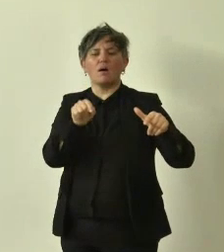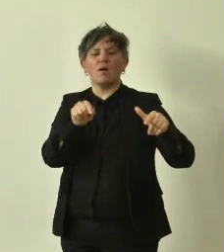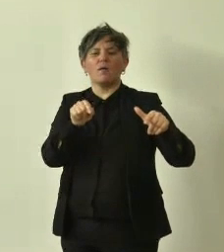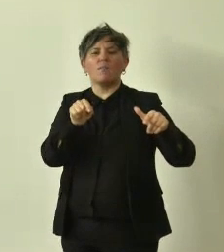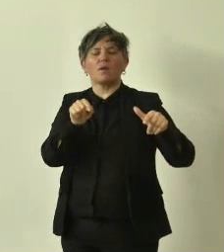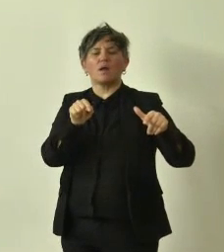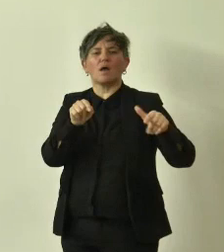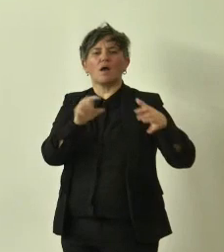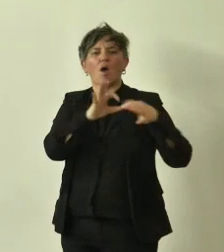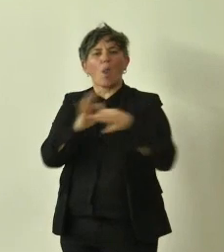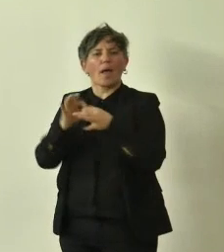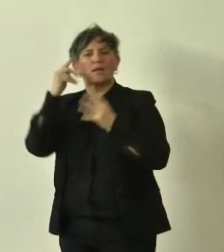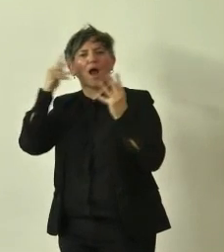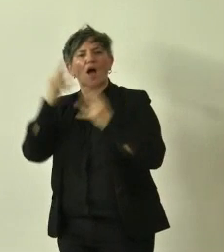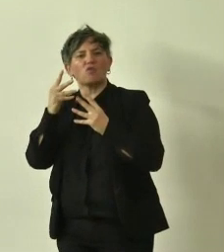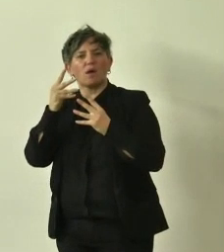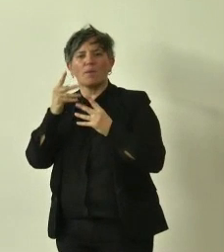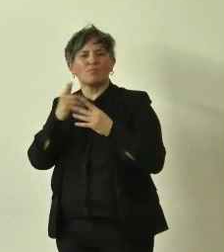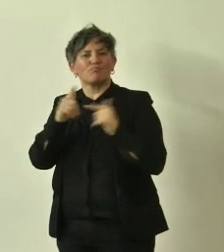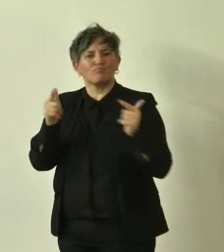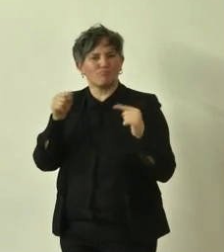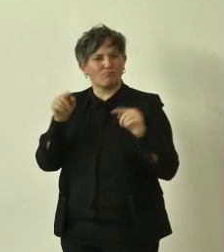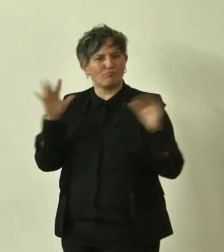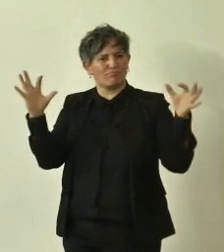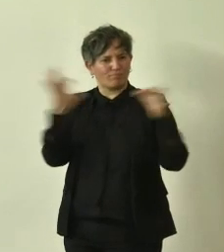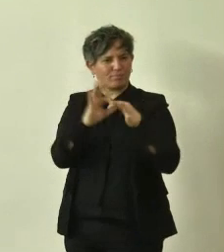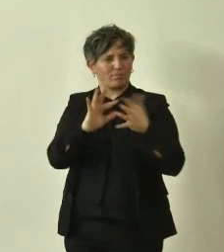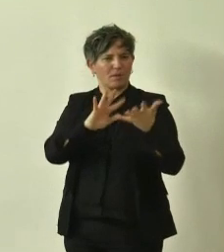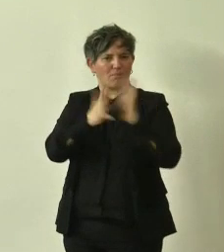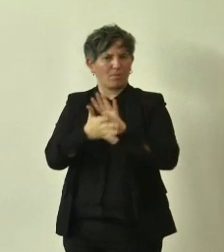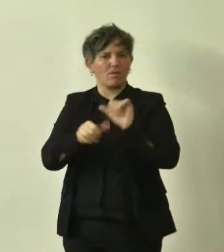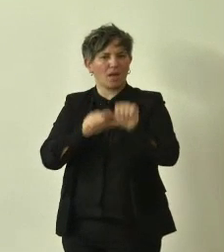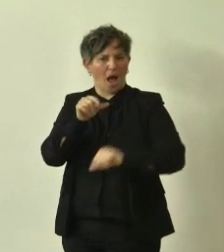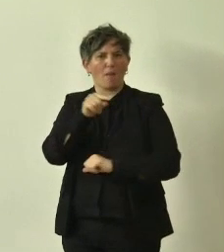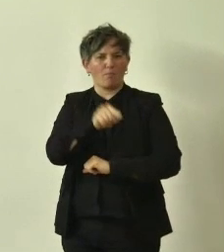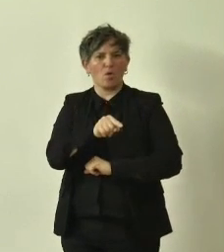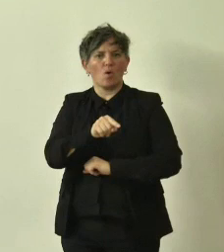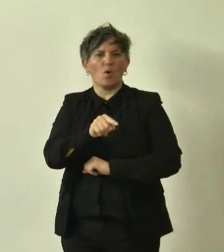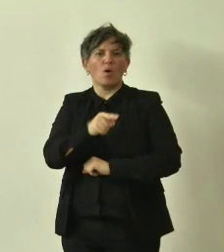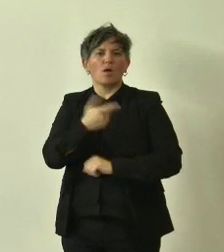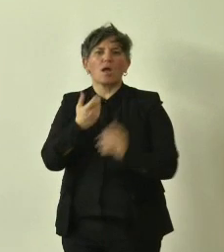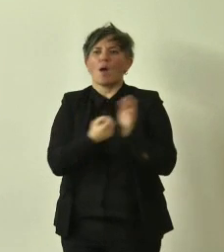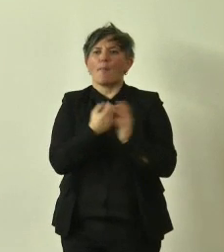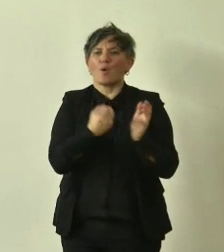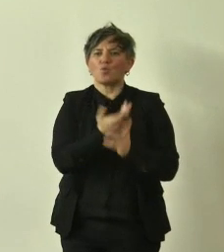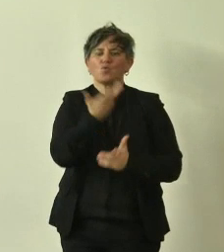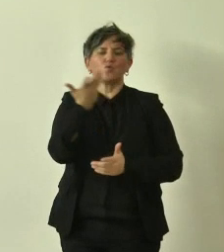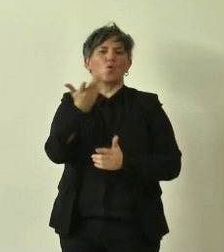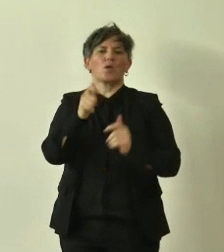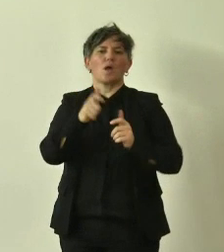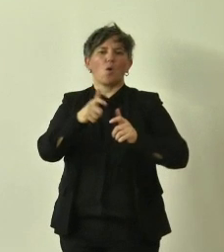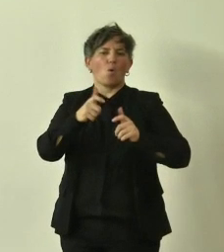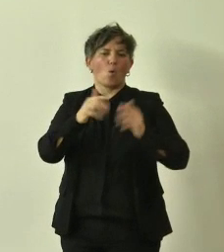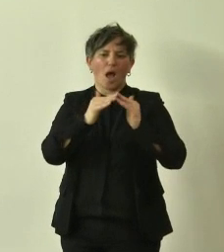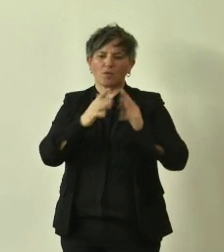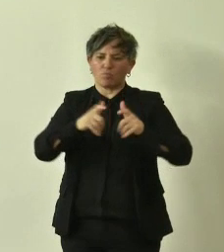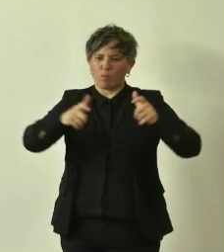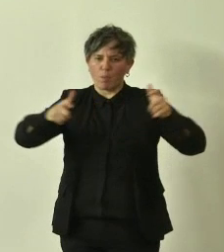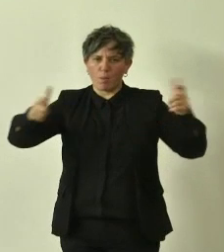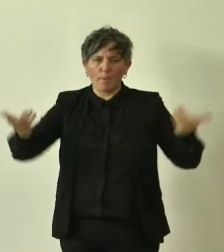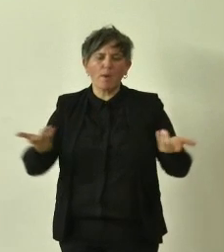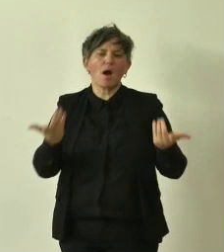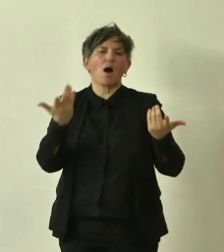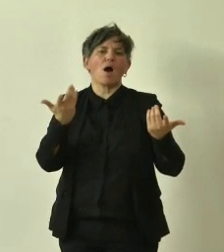logica magari perché si trovavano in contesti marginali rispetto alle produzioni o alle espansioni urbanistiche diciamo anche questo